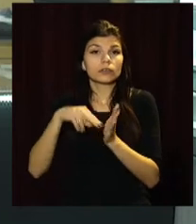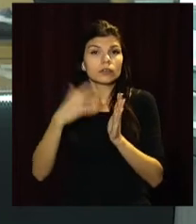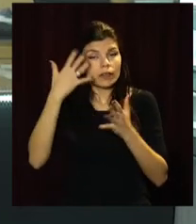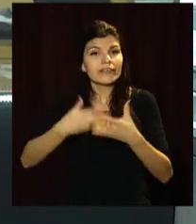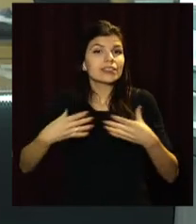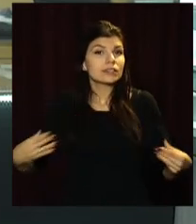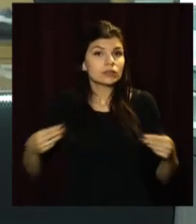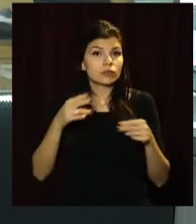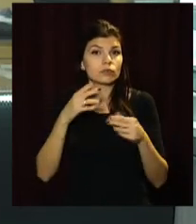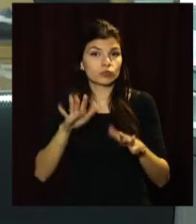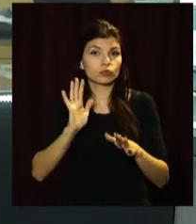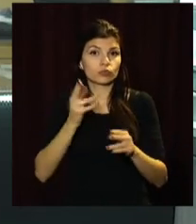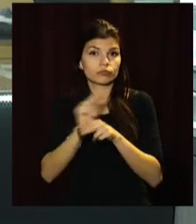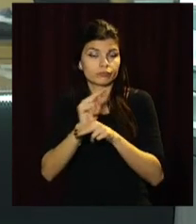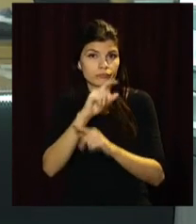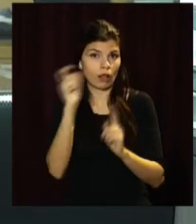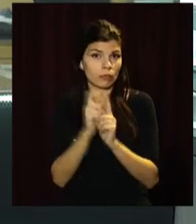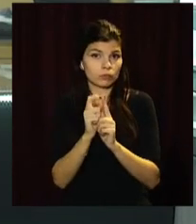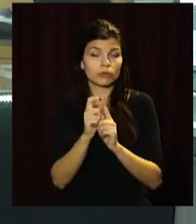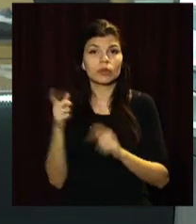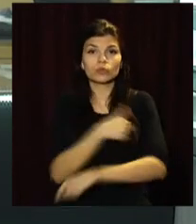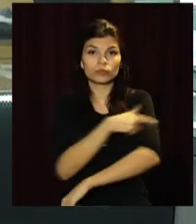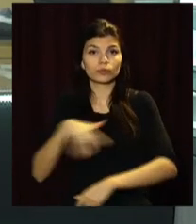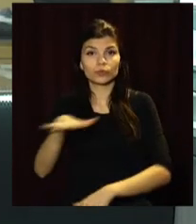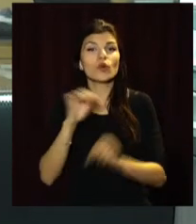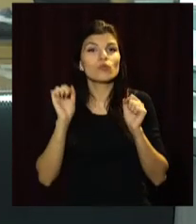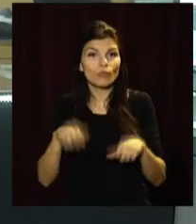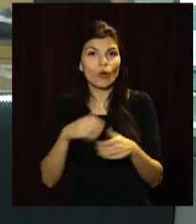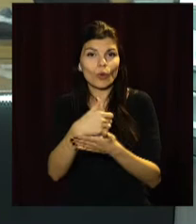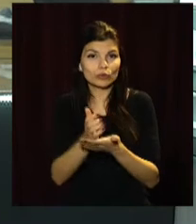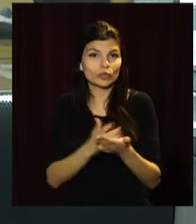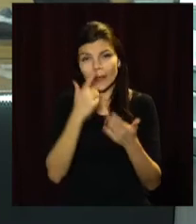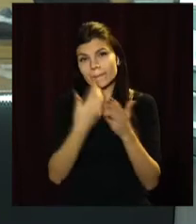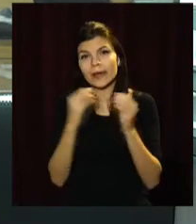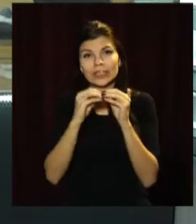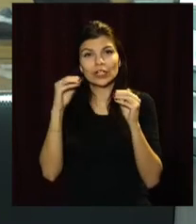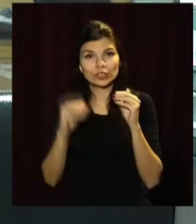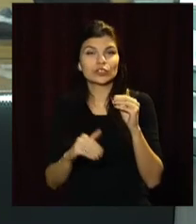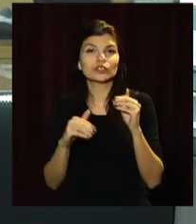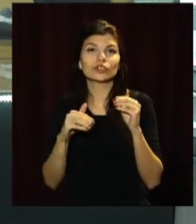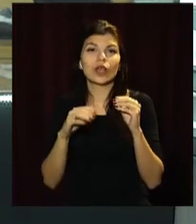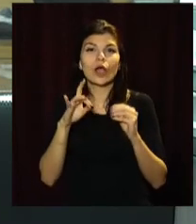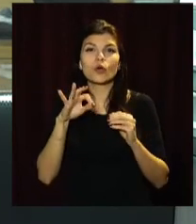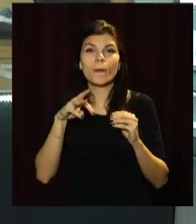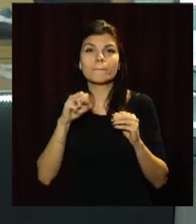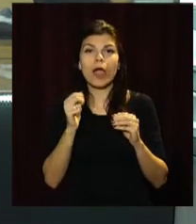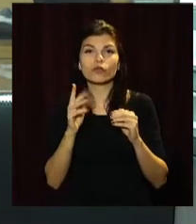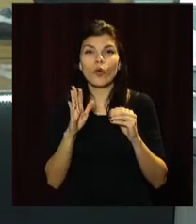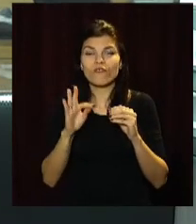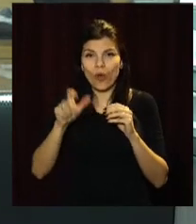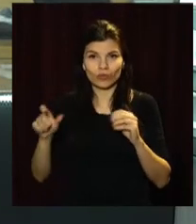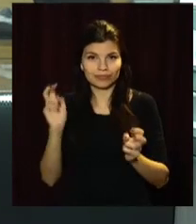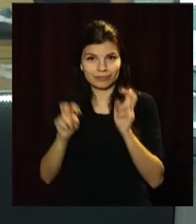2021 року. У новому медичному закладі зможуть обслуговуватися понад 10 тисяч мешканців Романкового. Зараз люди